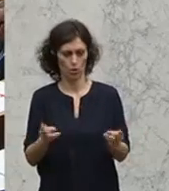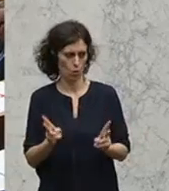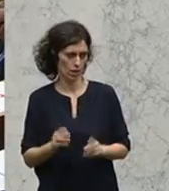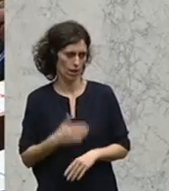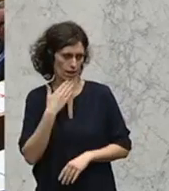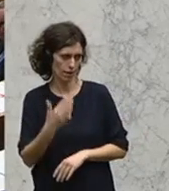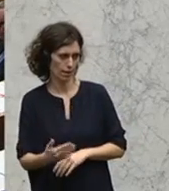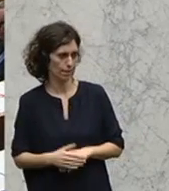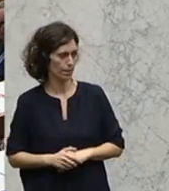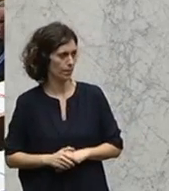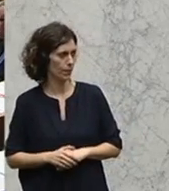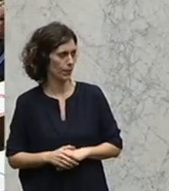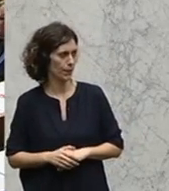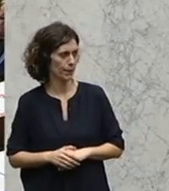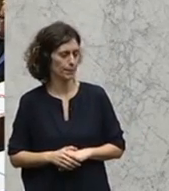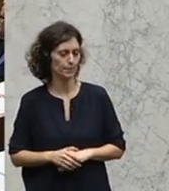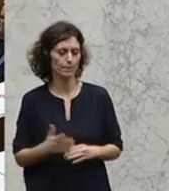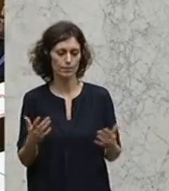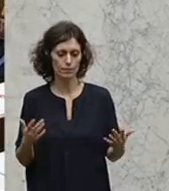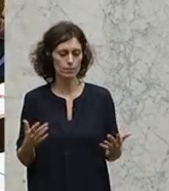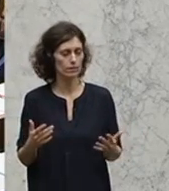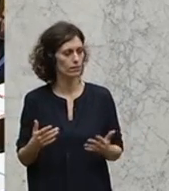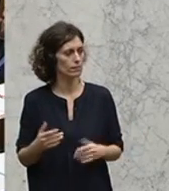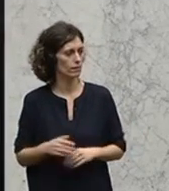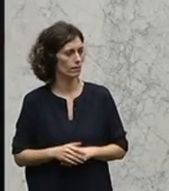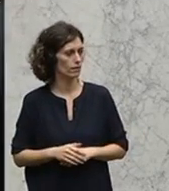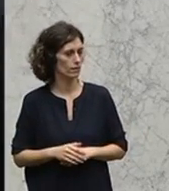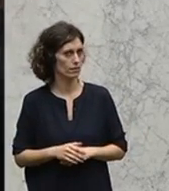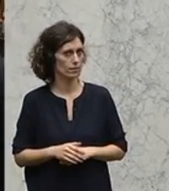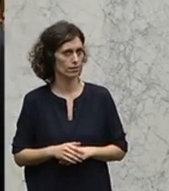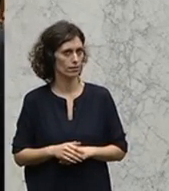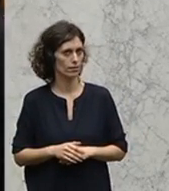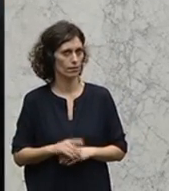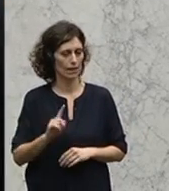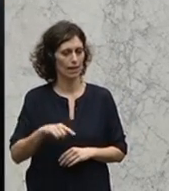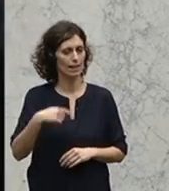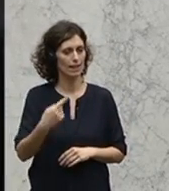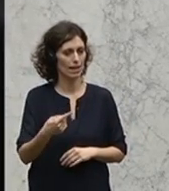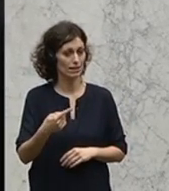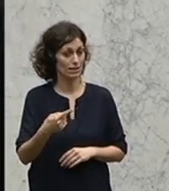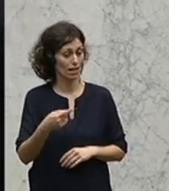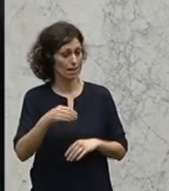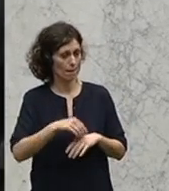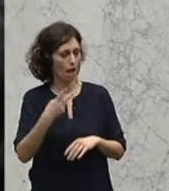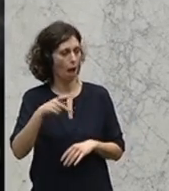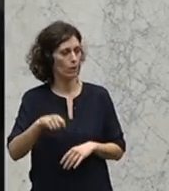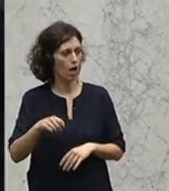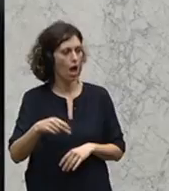allen EU-Staaten Solidarität einfordern, so Ulrike Königsberger-Ludwig von der SPÖ. Es brauche rasche Hilfe vor Ort.